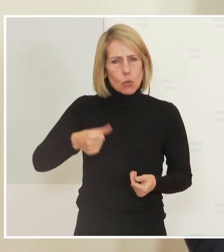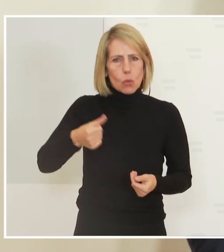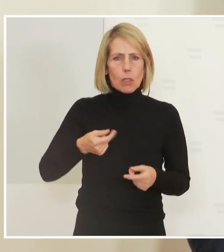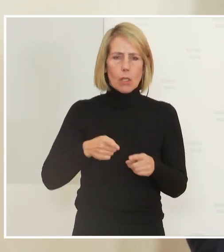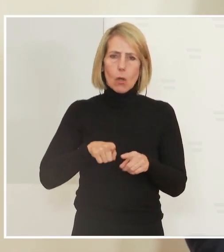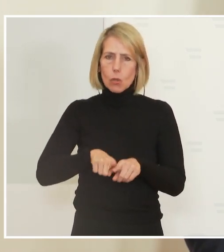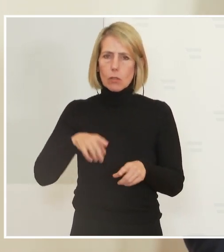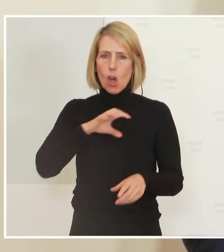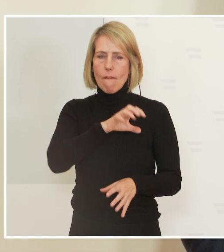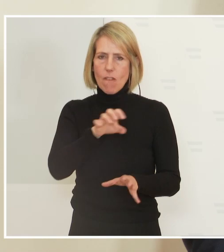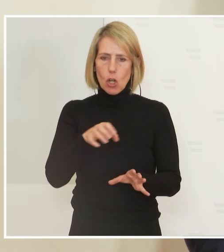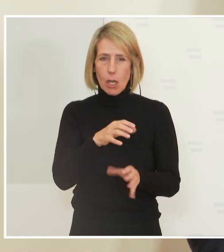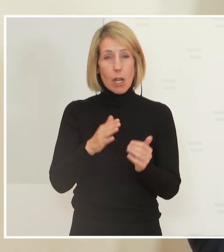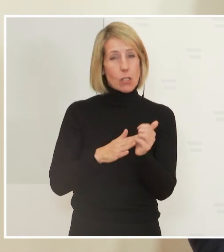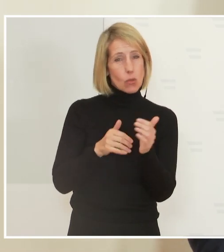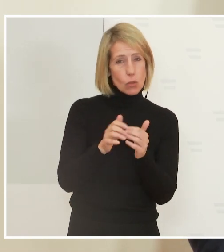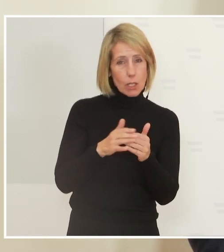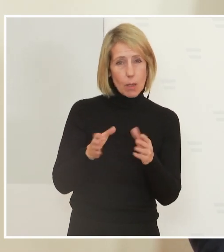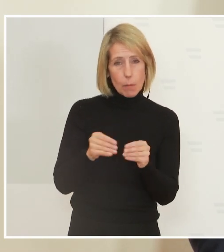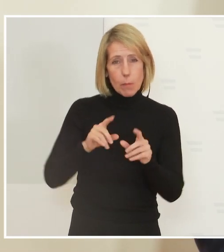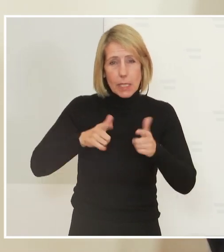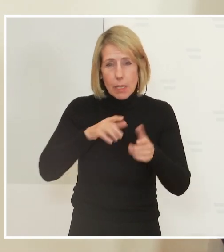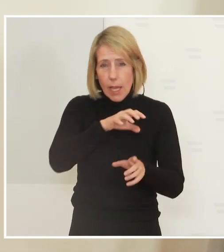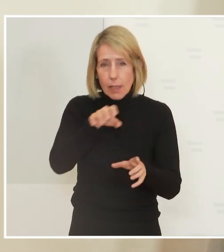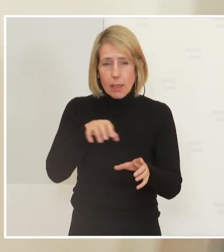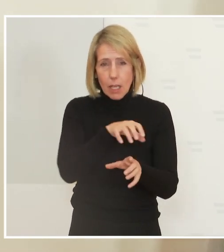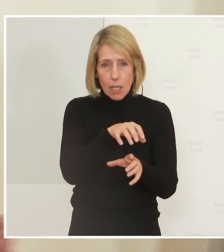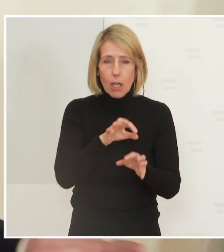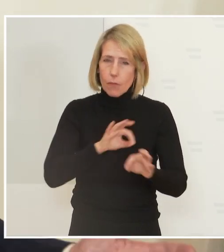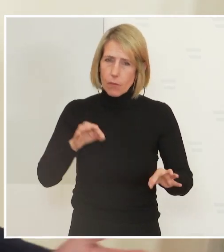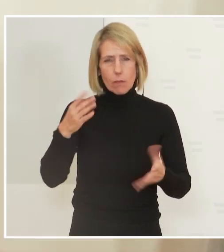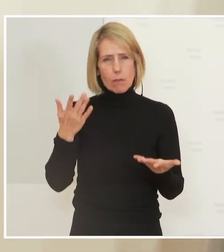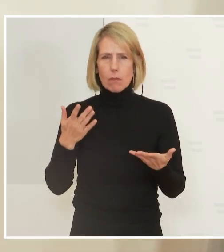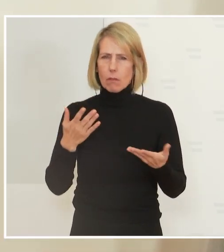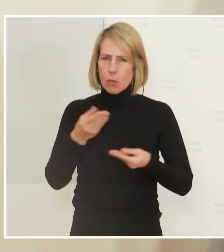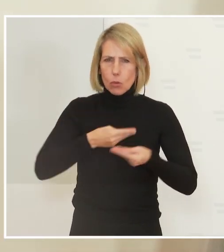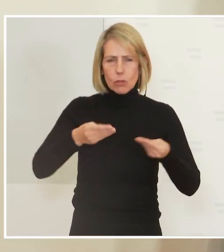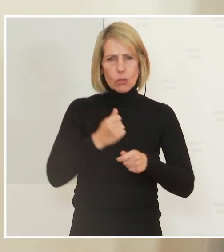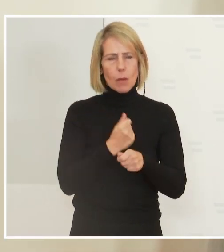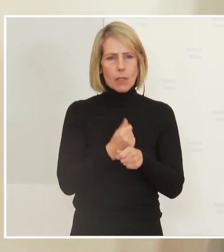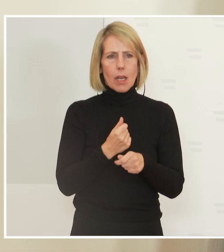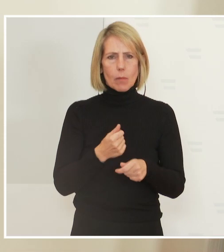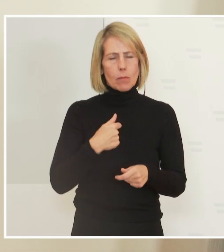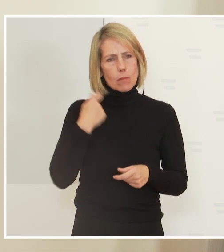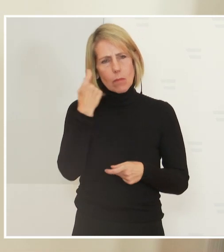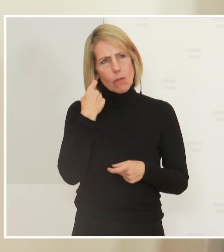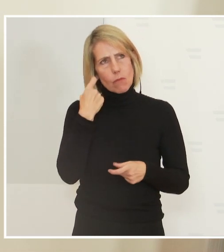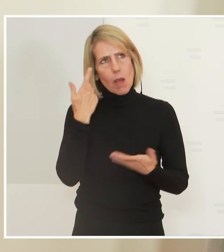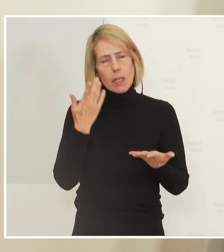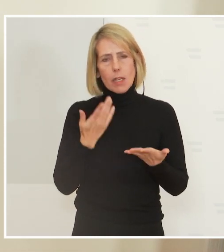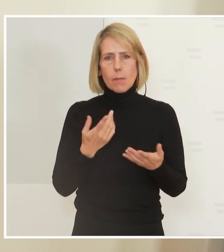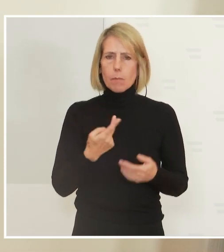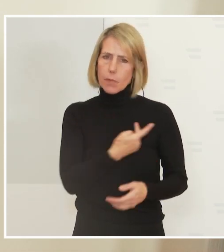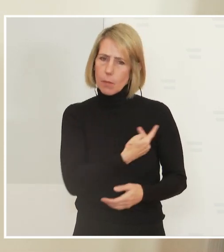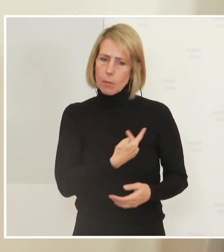völlig richtig zusammen mit den Ländern. Und ich habe das heute sehr stark wahrgenommen. Ich vermute, dass meine Nachbarn links und rechts das auszusehen, dass es ein sehr